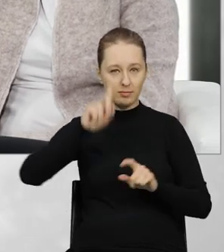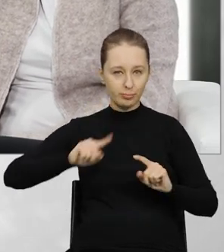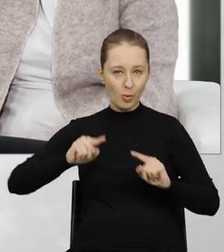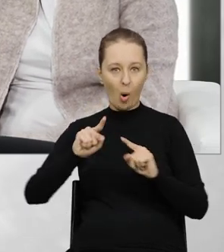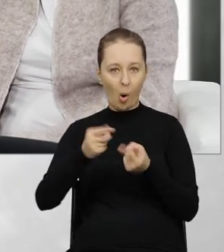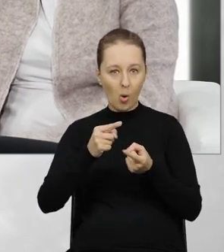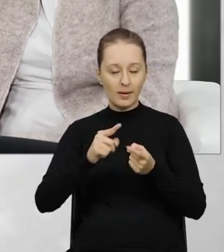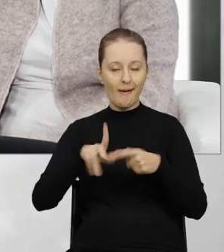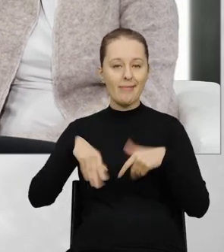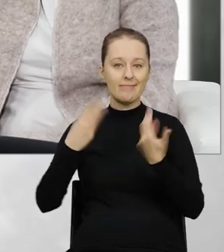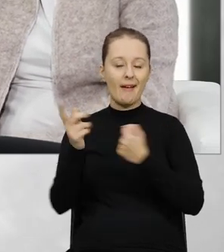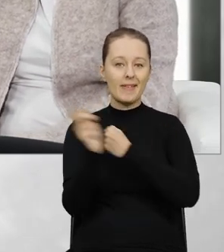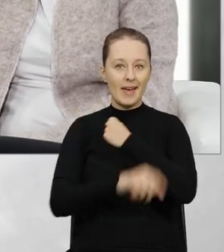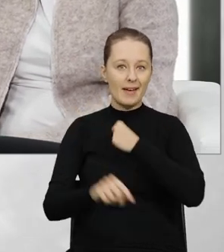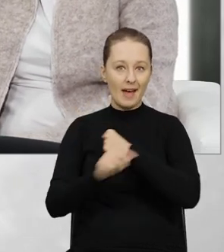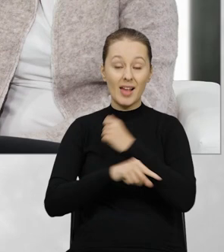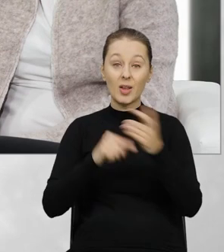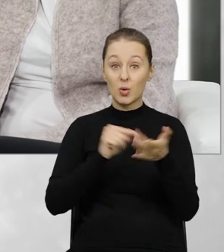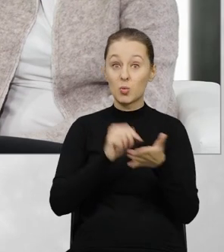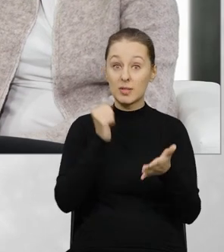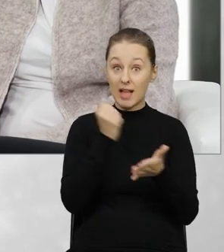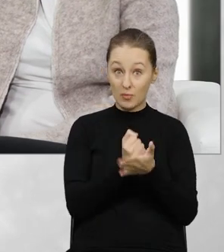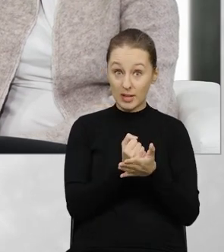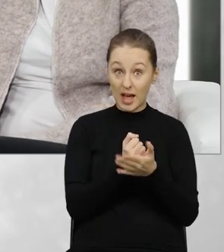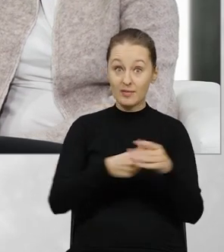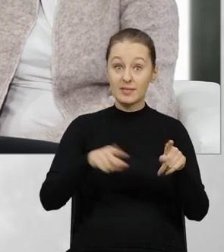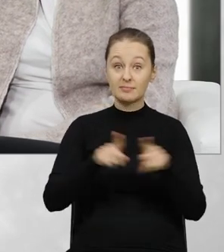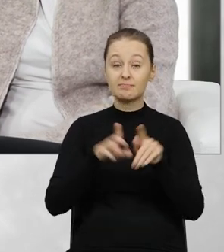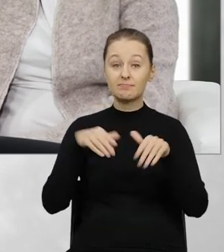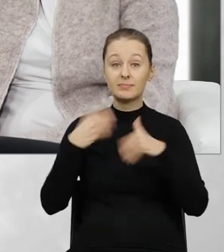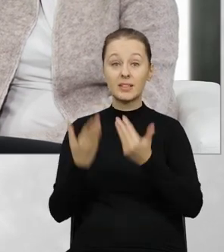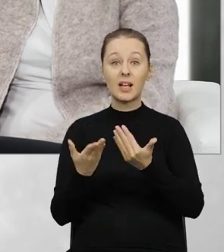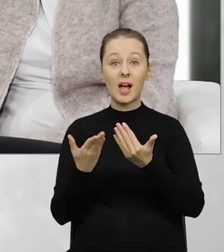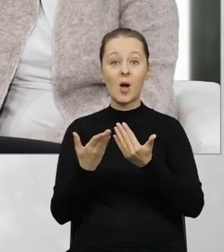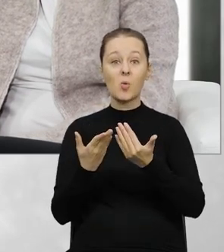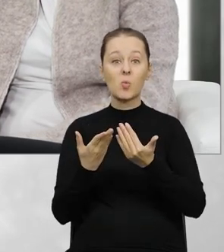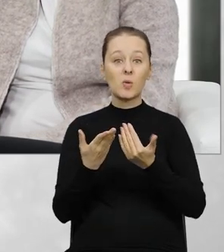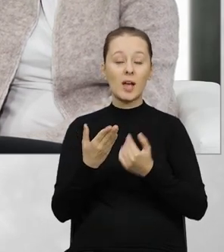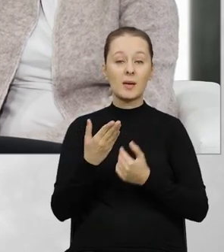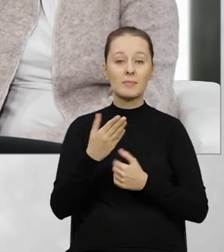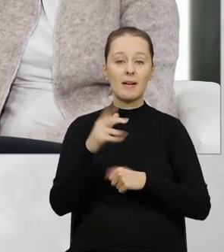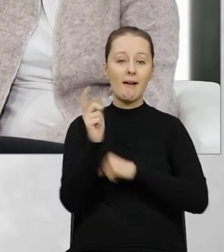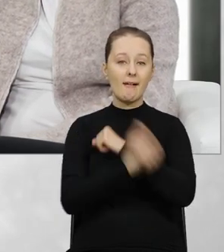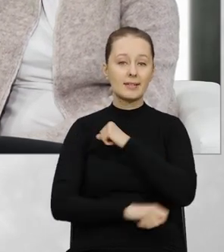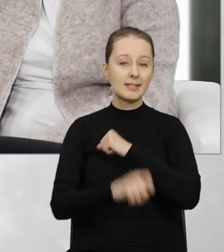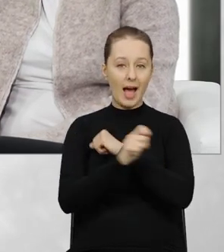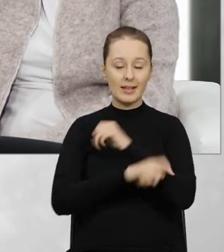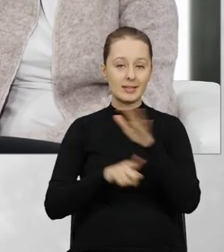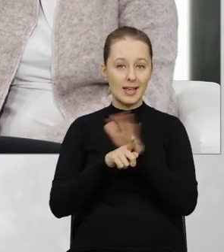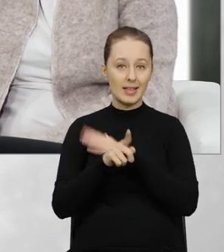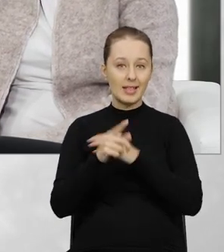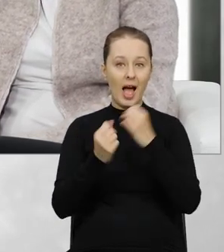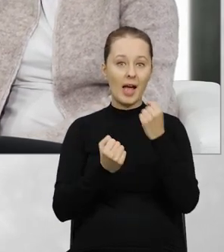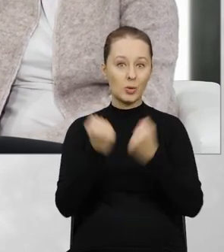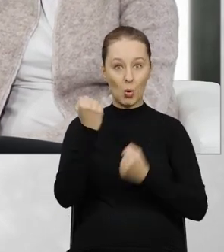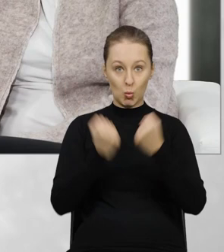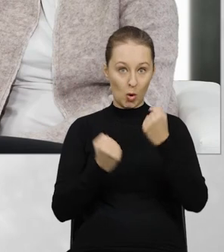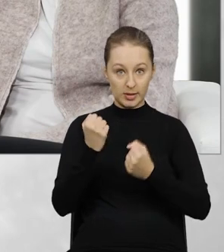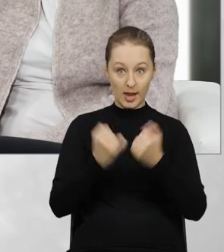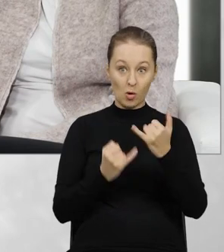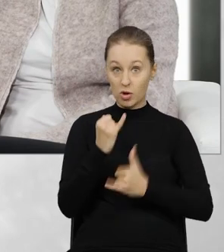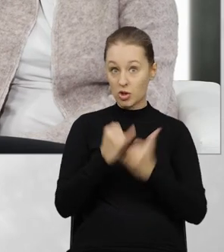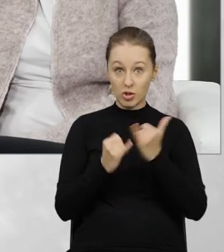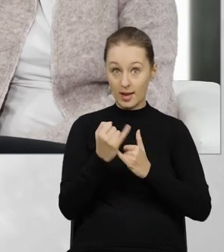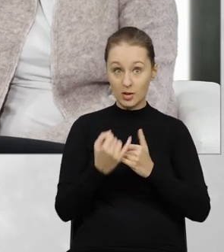do tego, żeby taką karę nałożyć. I ustawodawca przewidział również sankcje dla kierującego za niewykonanie jego